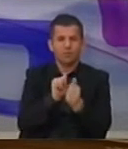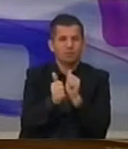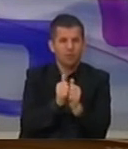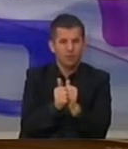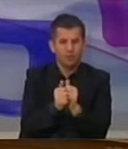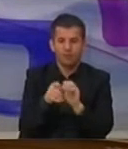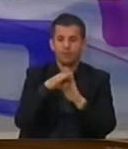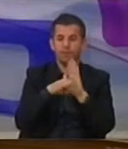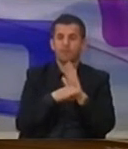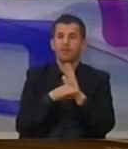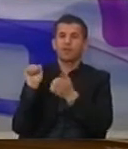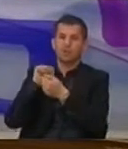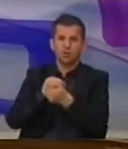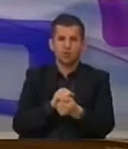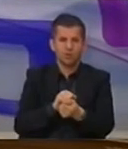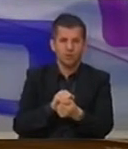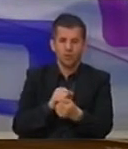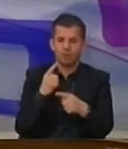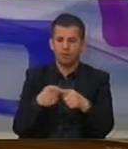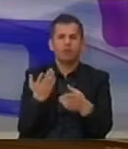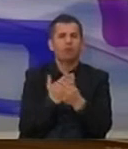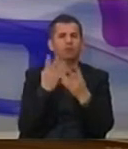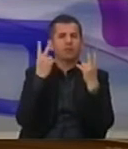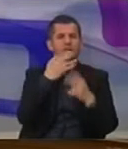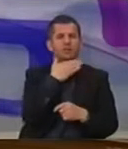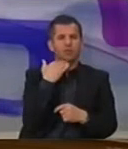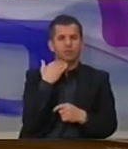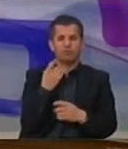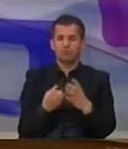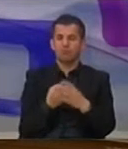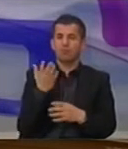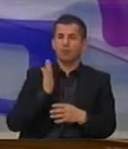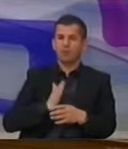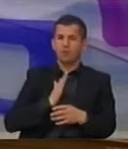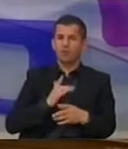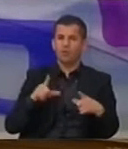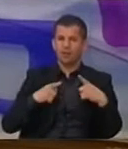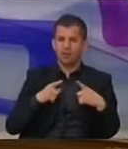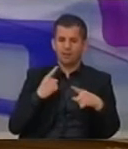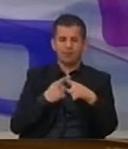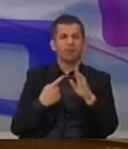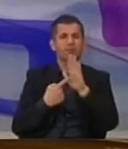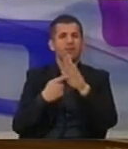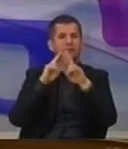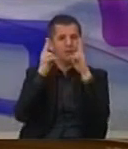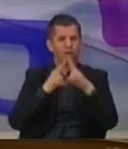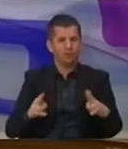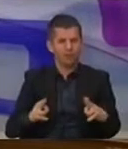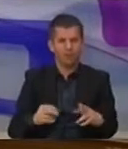ligjë për trashigimin si dokumentet të rëndësishme për zhvillimin e jetës kulturore në vend dhe prezentimin në ndërkontartë saj.